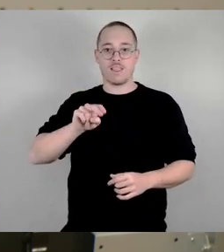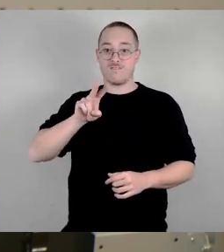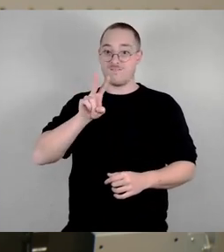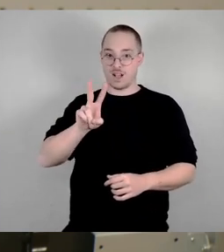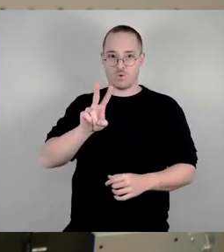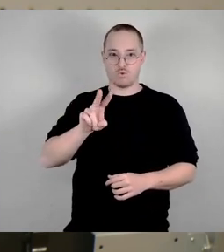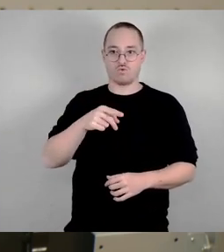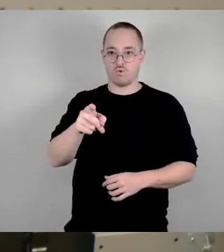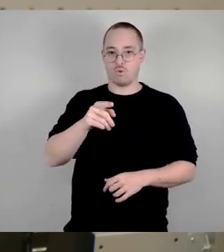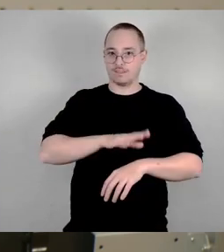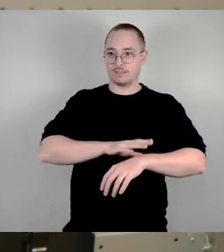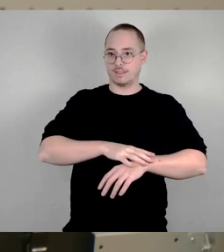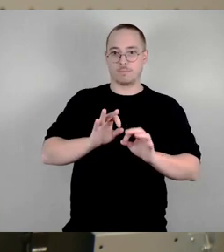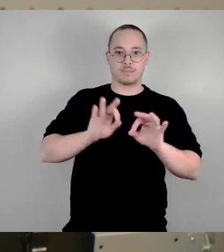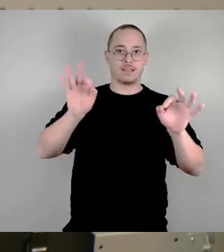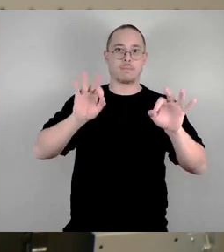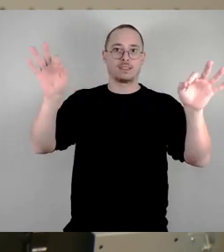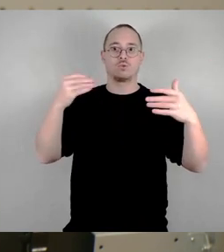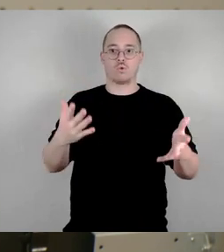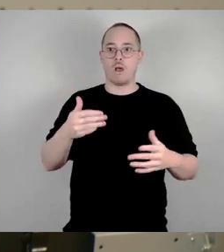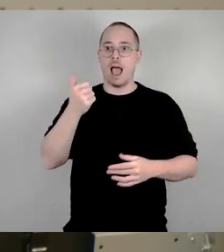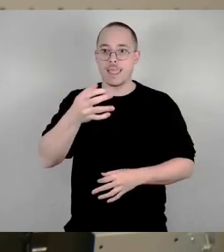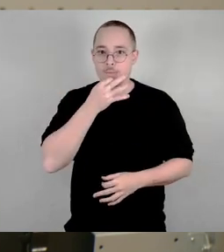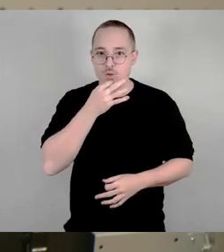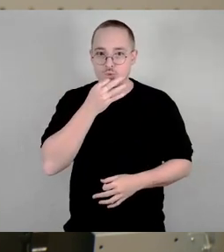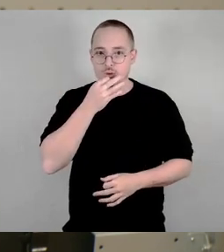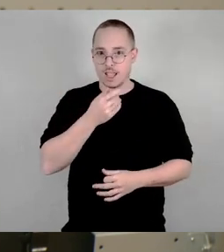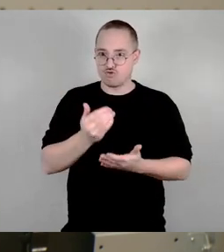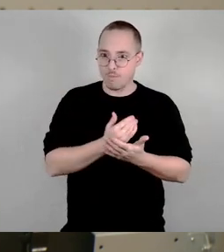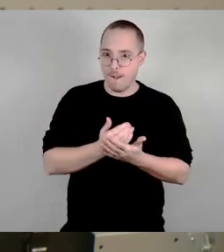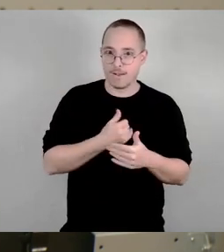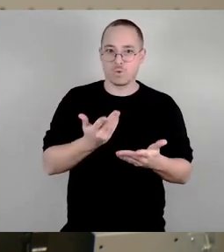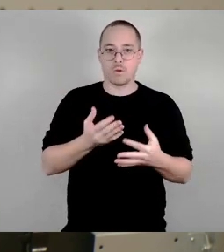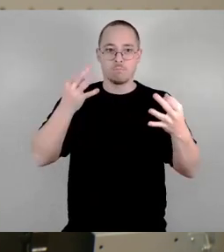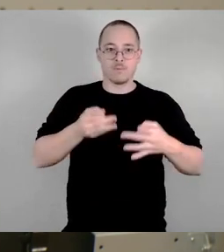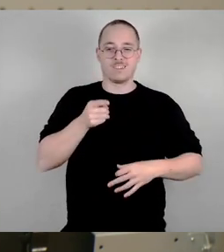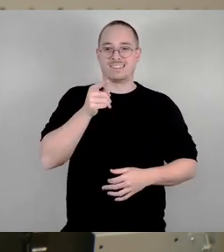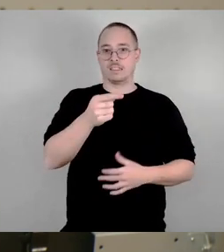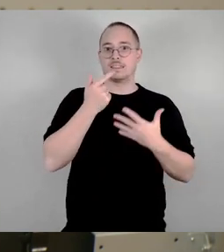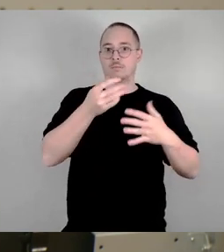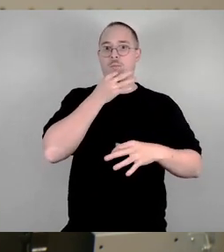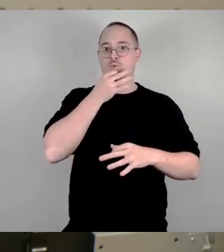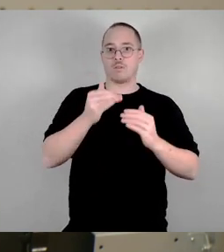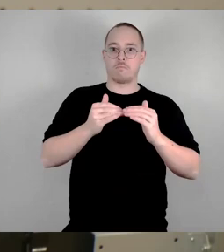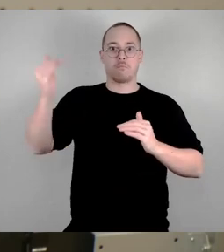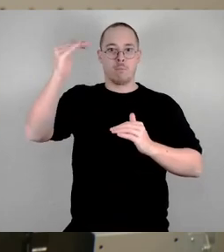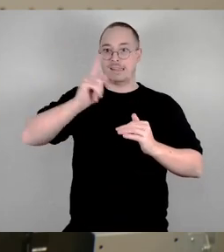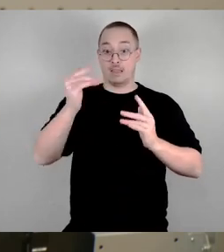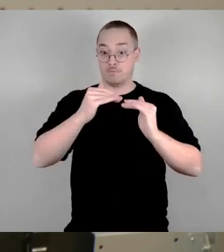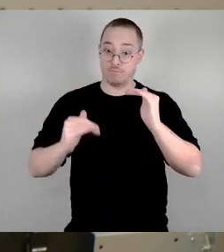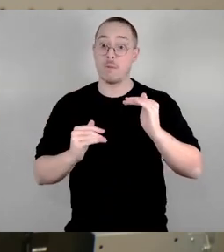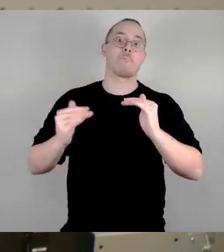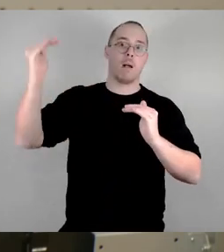unternehmen, eine Minute Fahrzeit einzusparen, sind diese sieben Minuten dann schon ein starkes Stück. Und das zeigt auch ziemlich klar, wie ernst man es eigentlich mit der